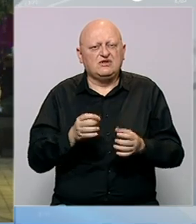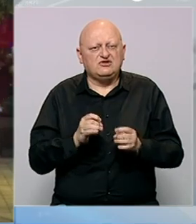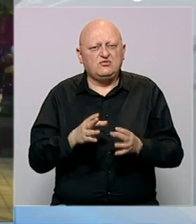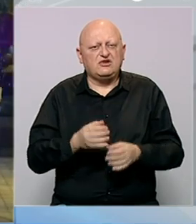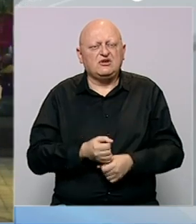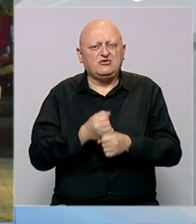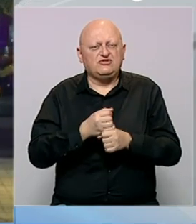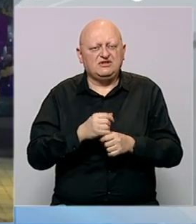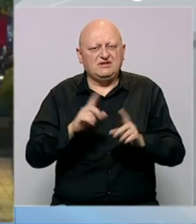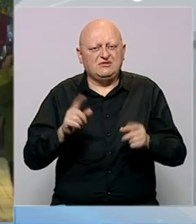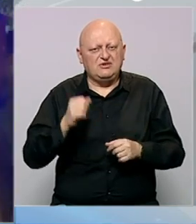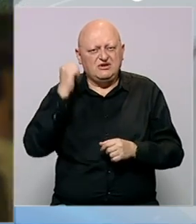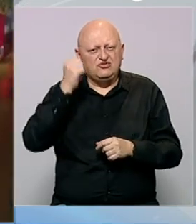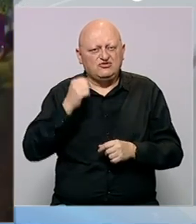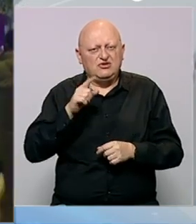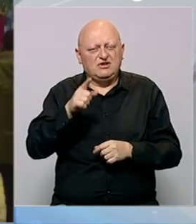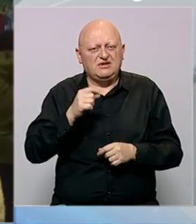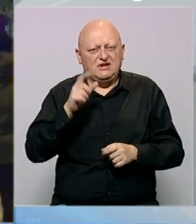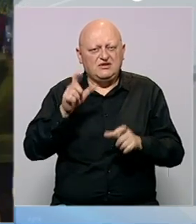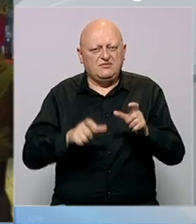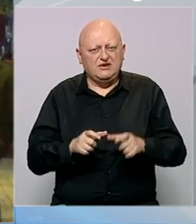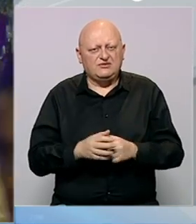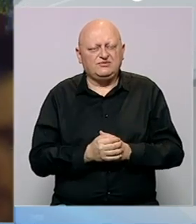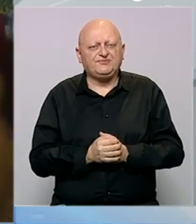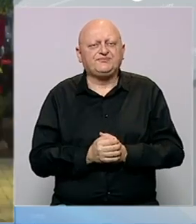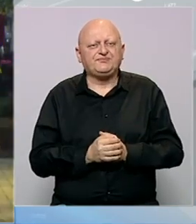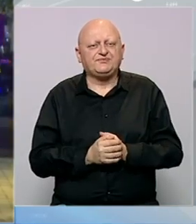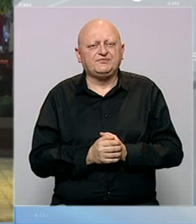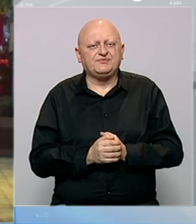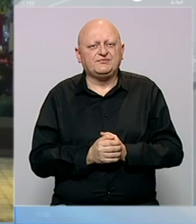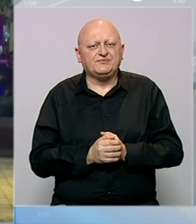poslali su poruke podrške Republici Turskoj i njenom narodu.